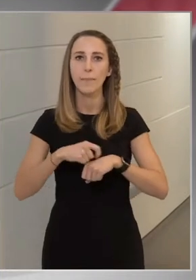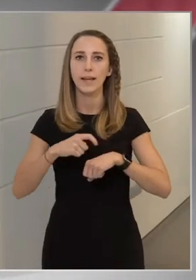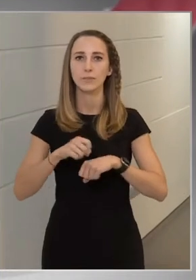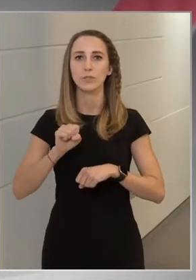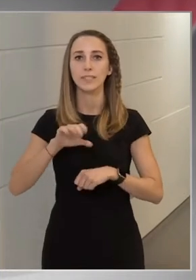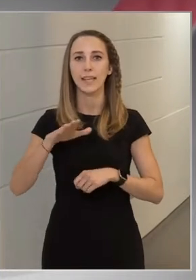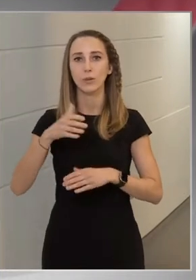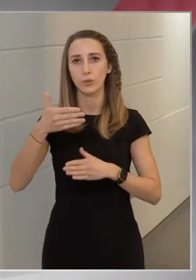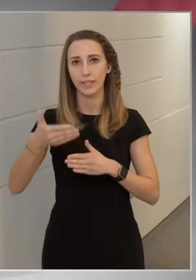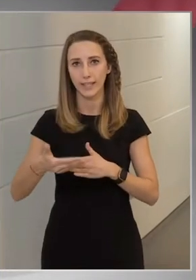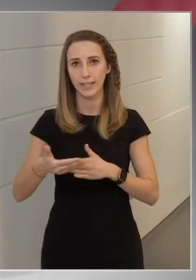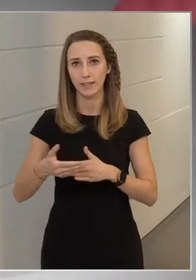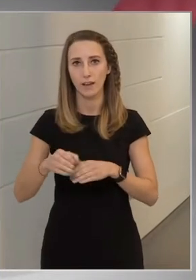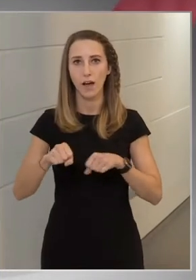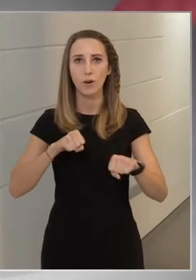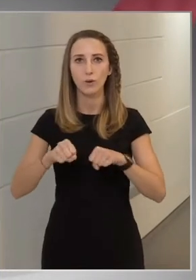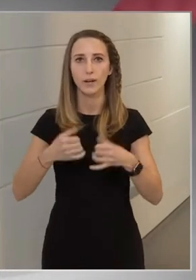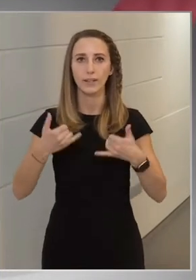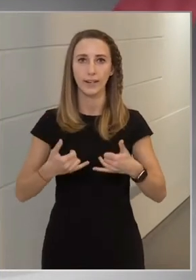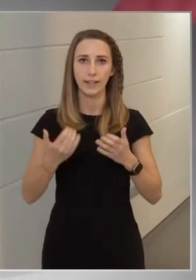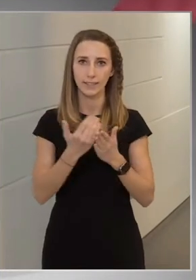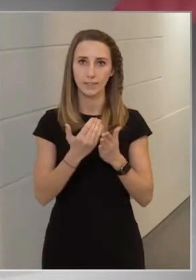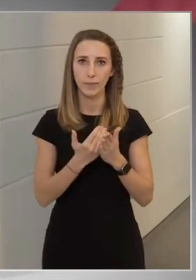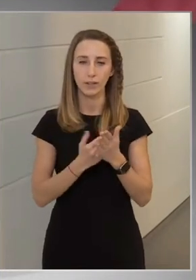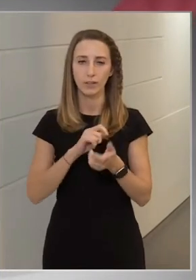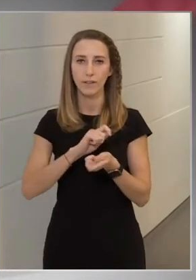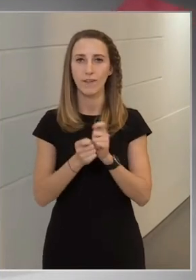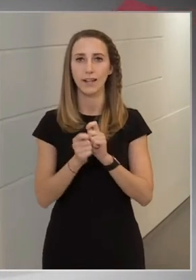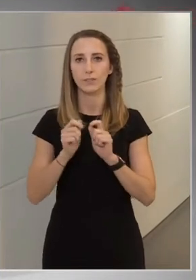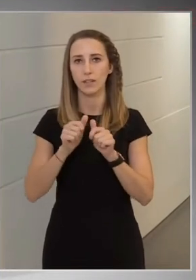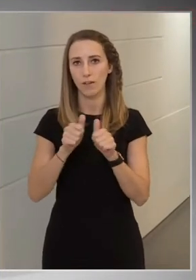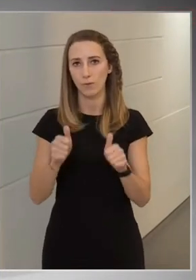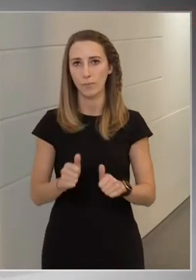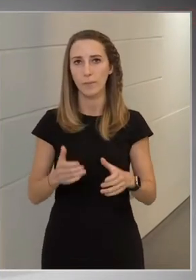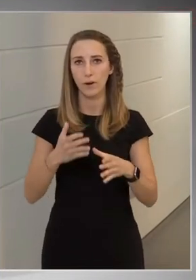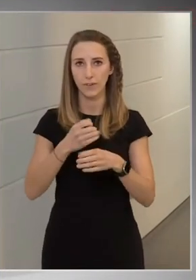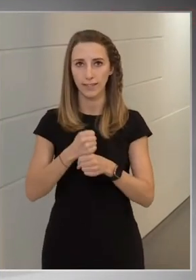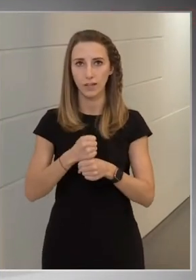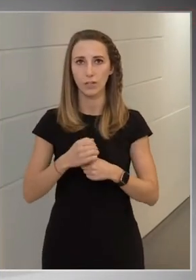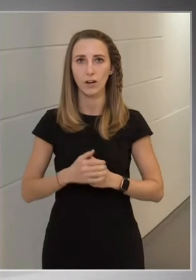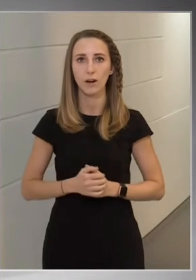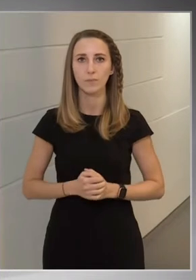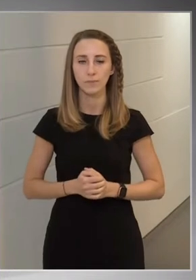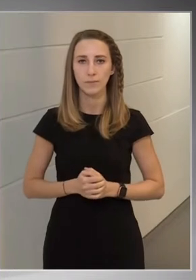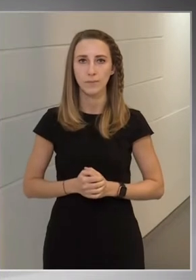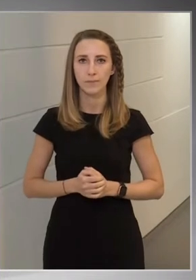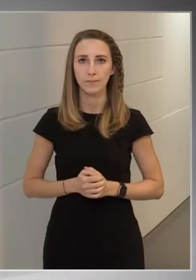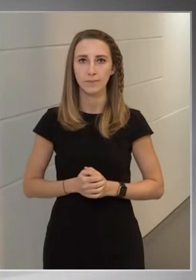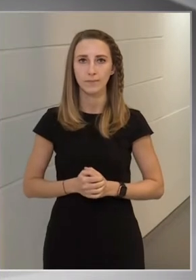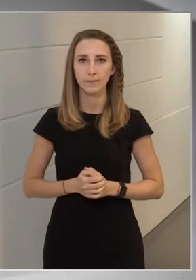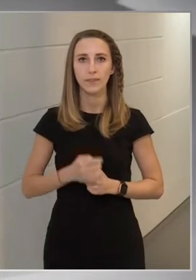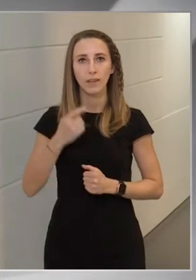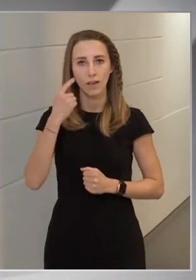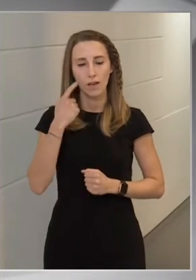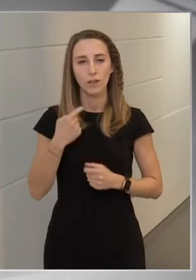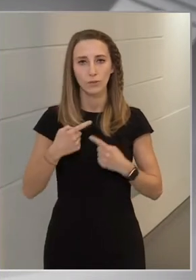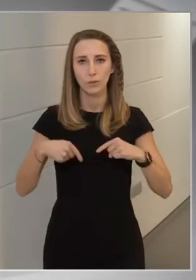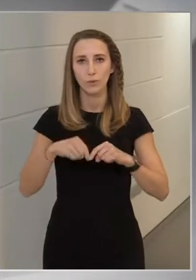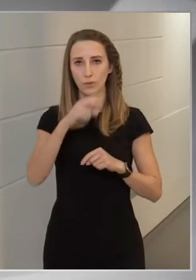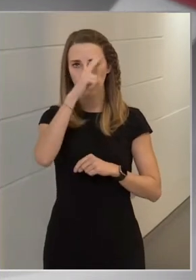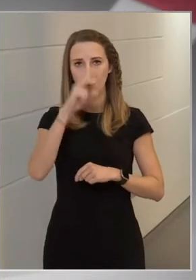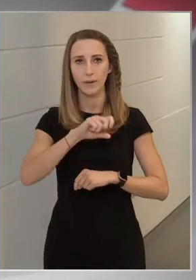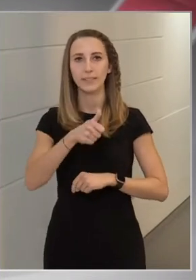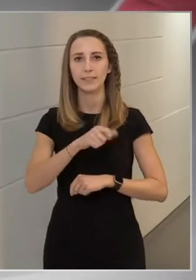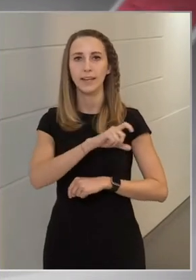-éig a kormány a jelenlegi szabályokat változatlan formában fenntartja. Tudjuk, hogy november